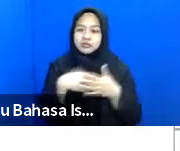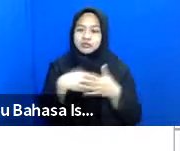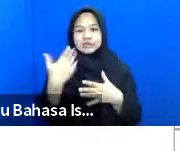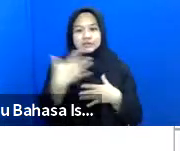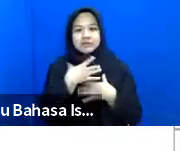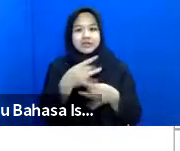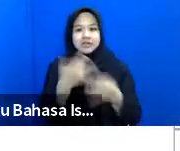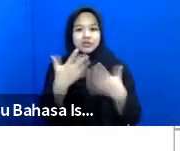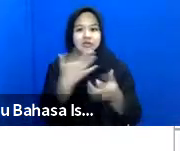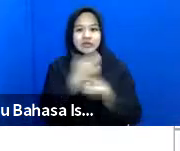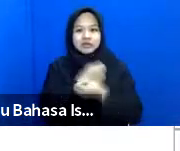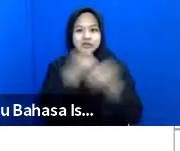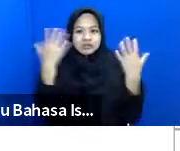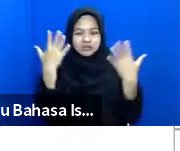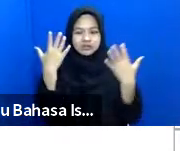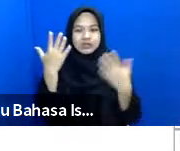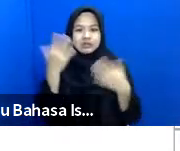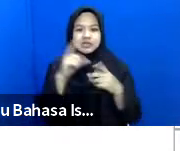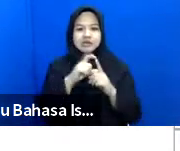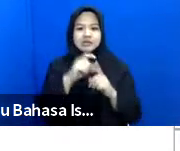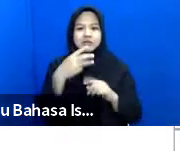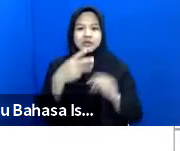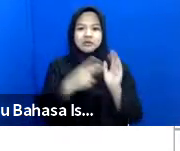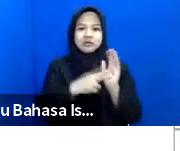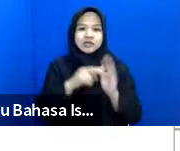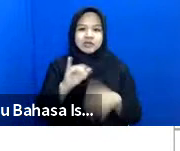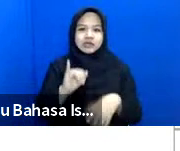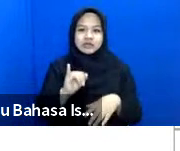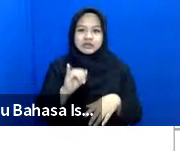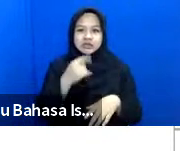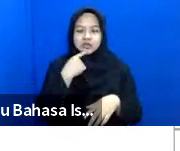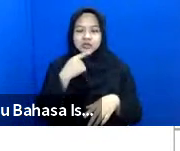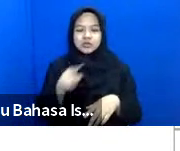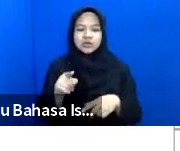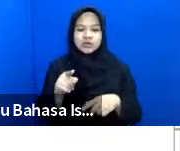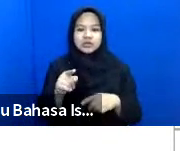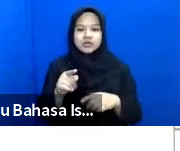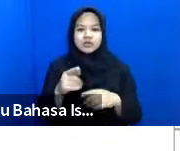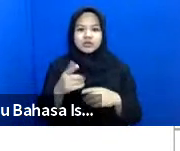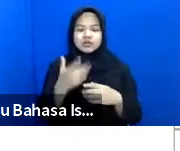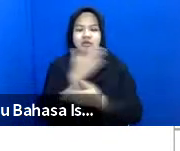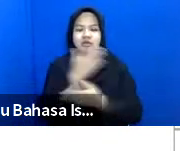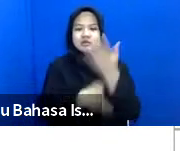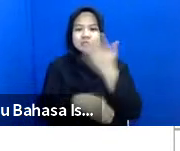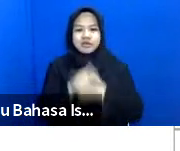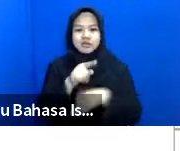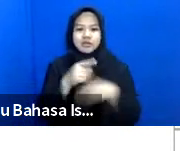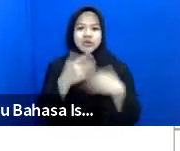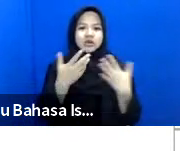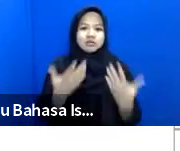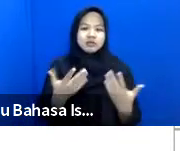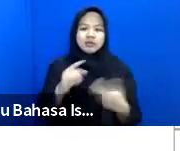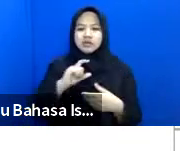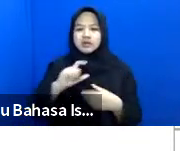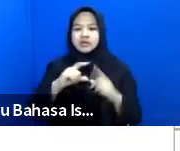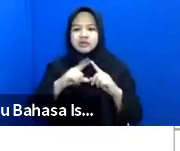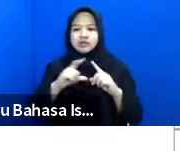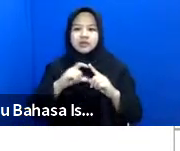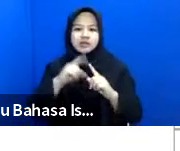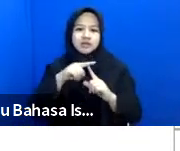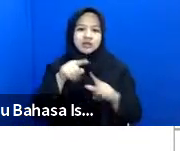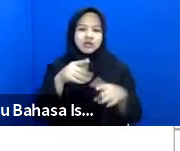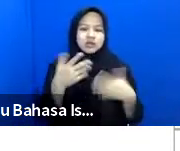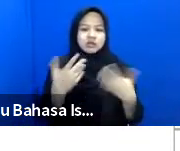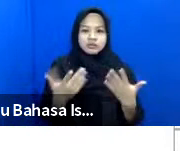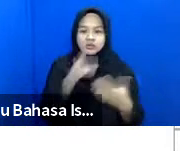sudah dijelaskan oleh Mas Deni terkait apa itu penyandang disabilitas caca dan sebagainya nah